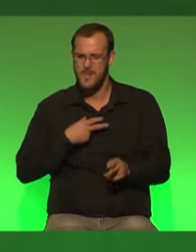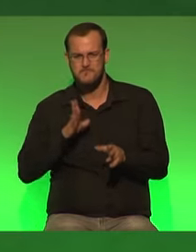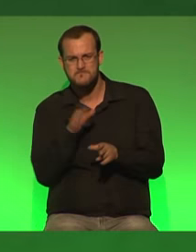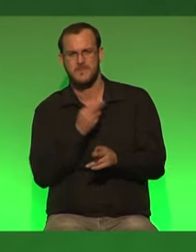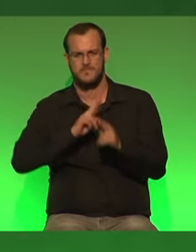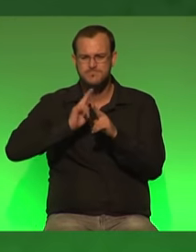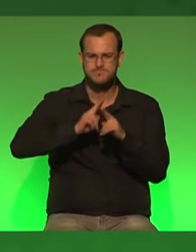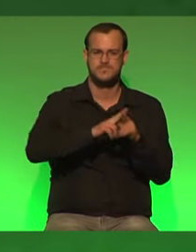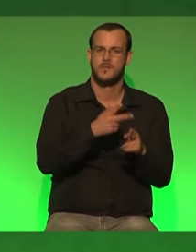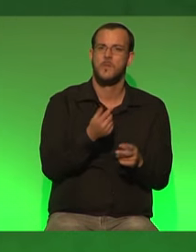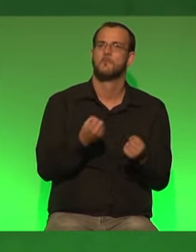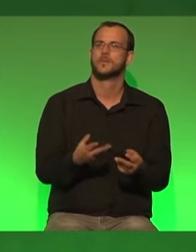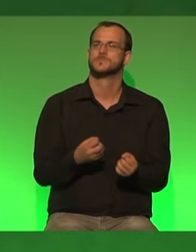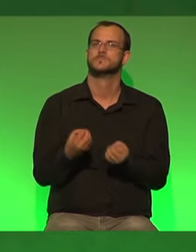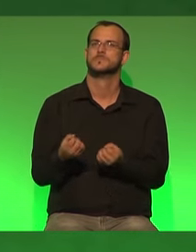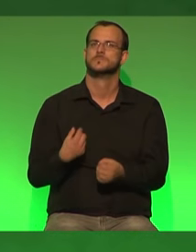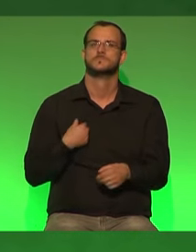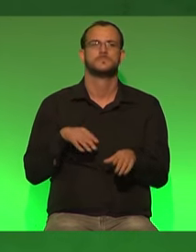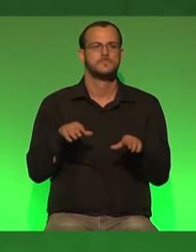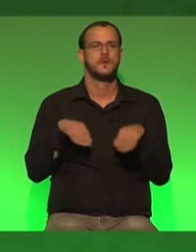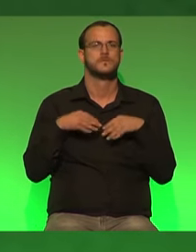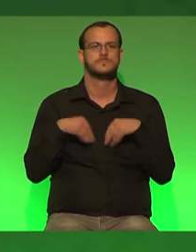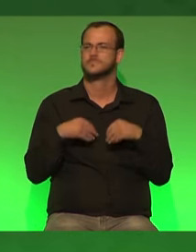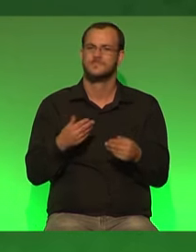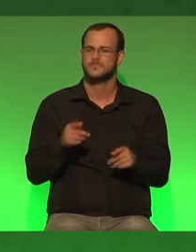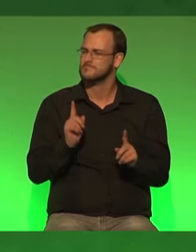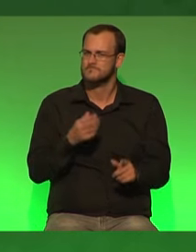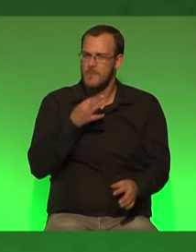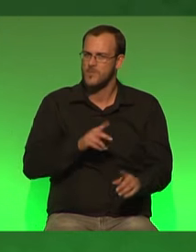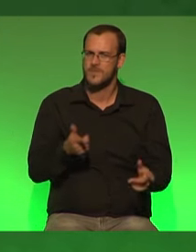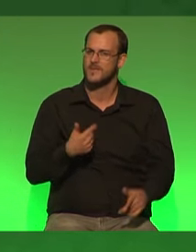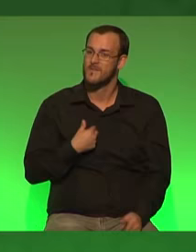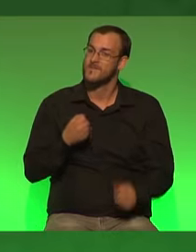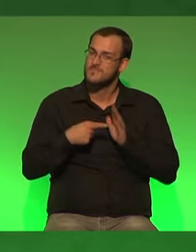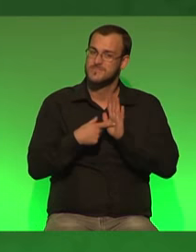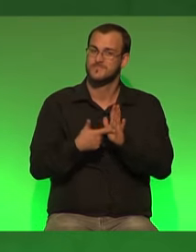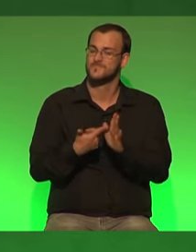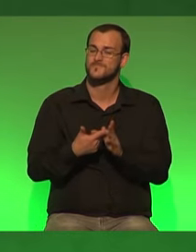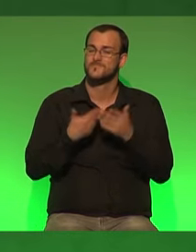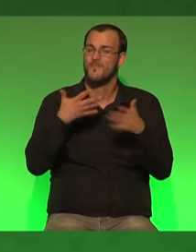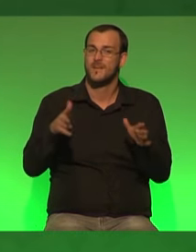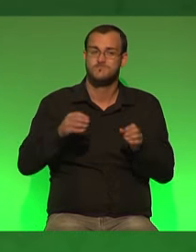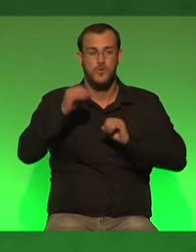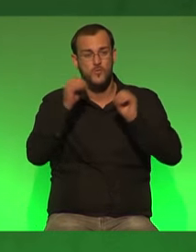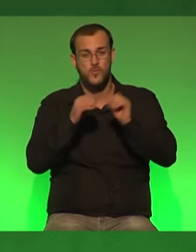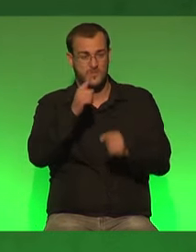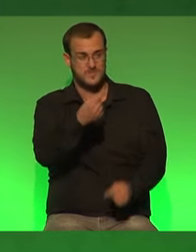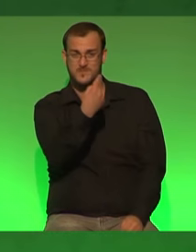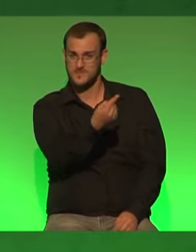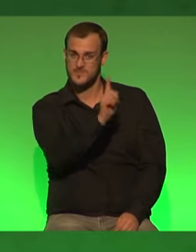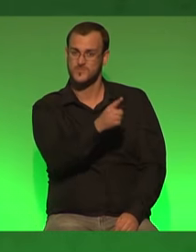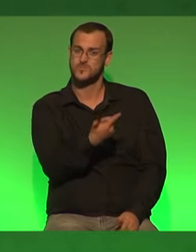das muss nicht einfach passieren und wir sind diejenigen die klar machen wollen facebook und google sollen nicht entscheiden wie eine